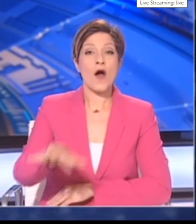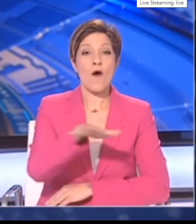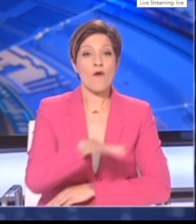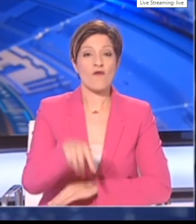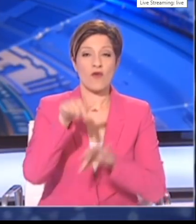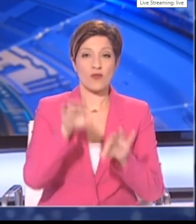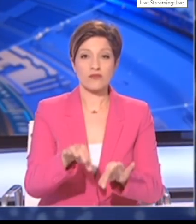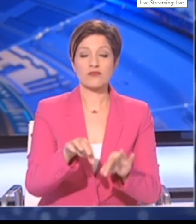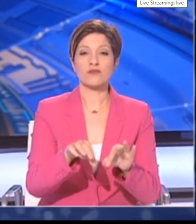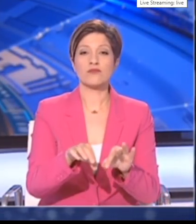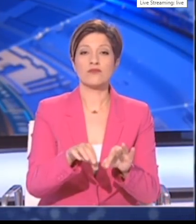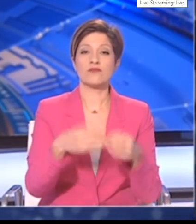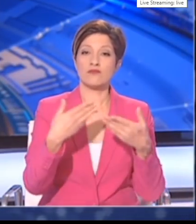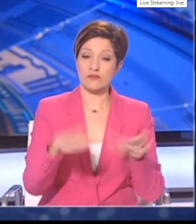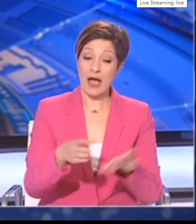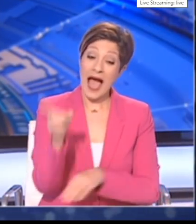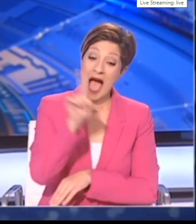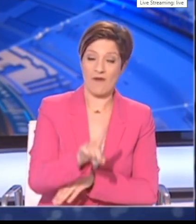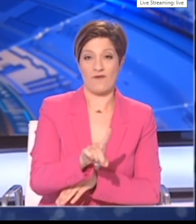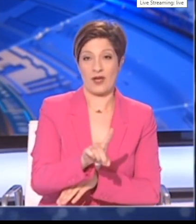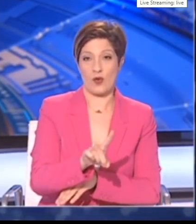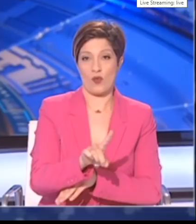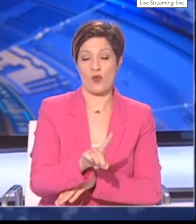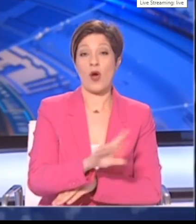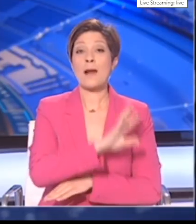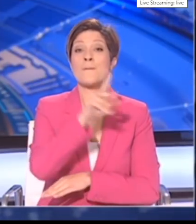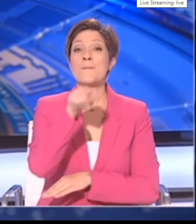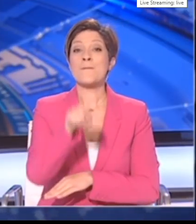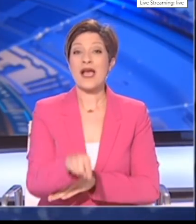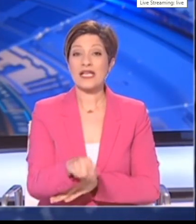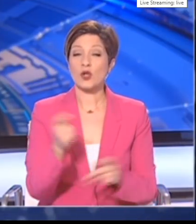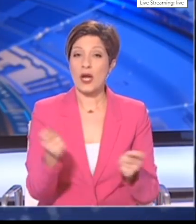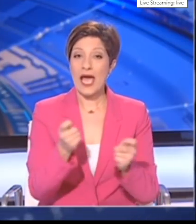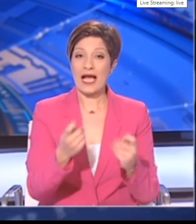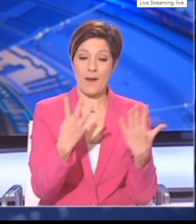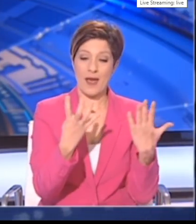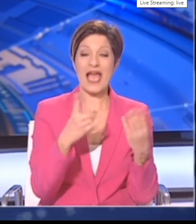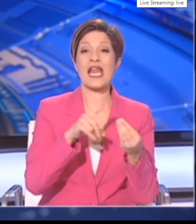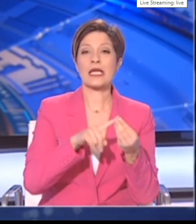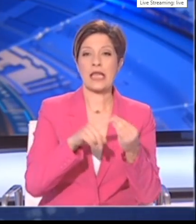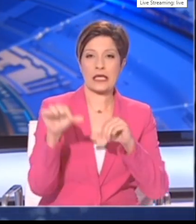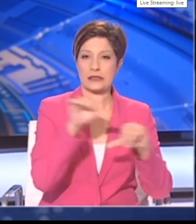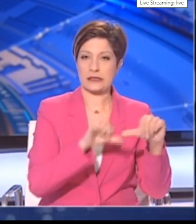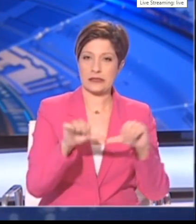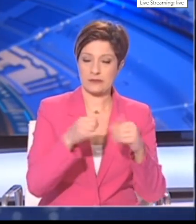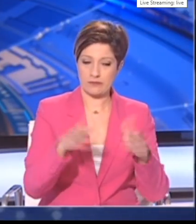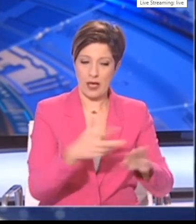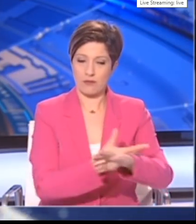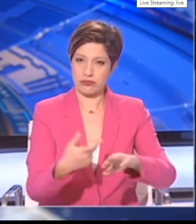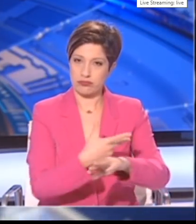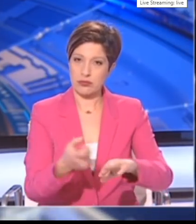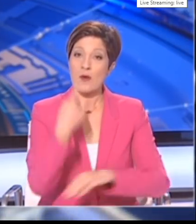προγραμματισμένες δείγματοληψίες ολοκληρώνονται αύριο. Μέχρι στιγμής διεκπαιρώθηκαν 96 εργαστηριακές εξεδάσεις και